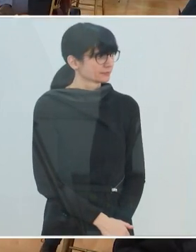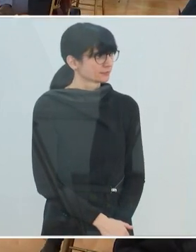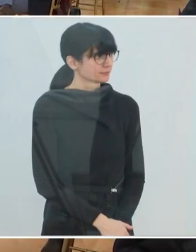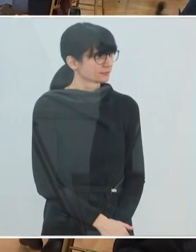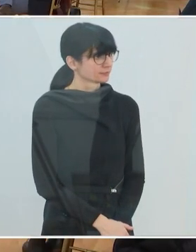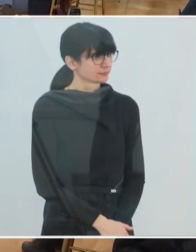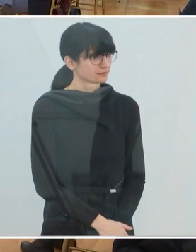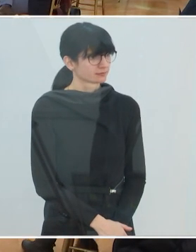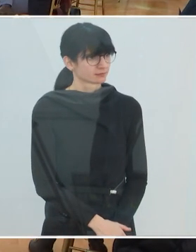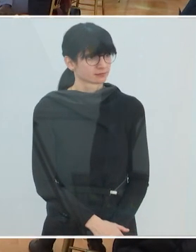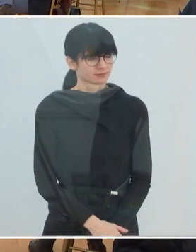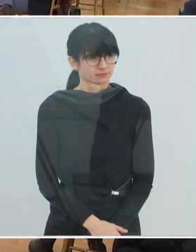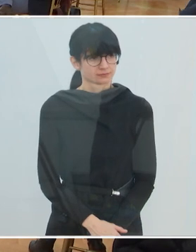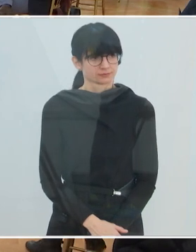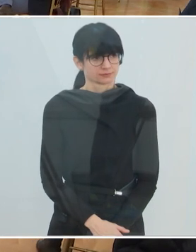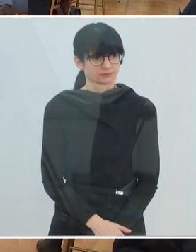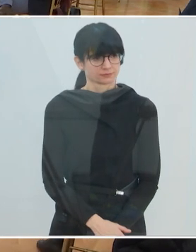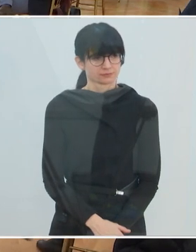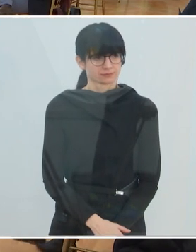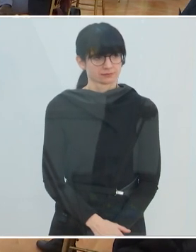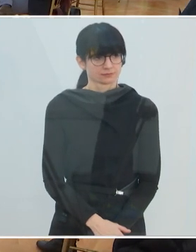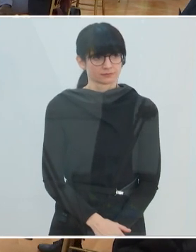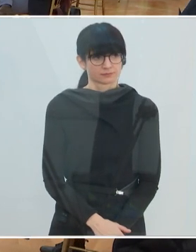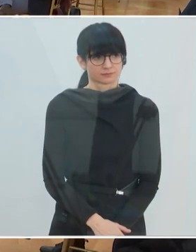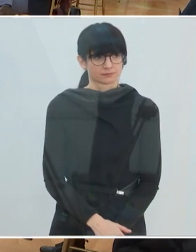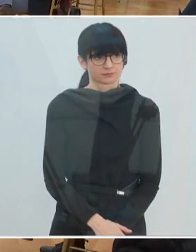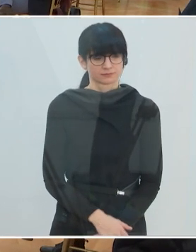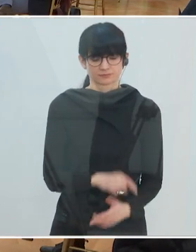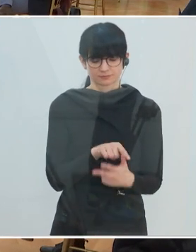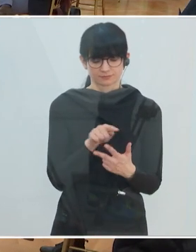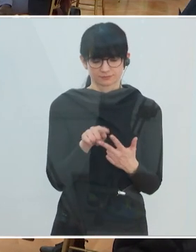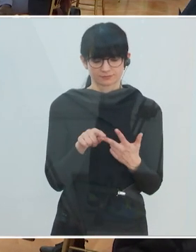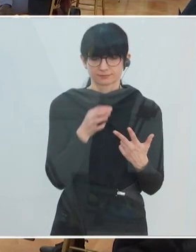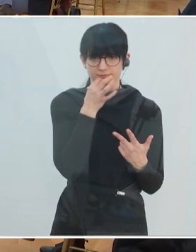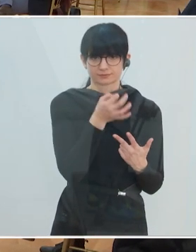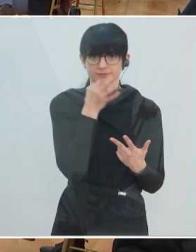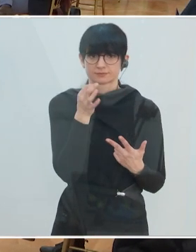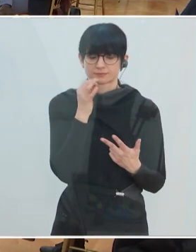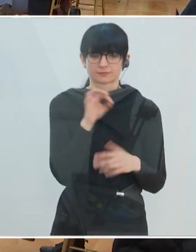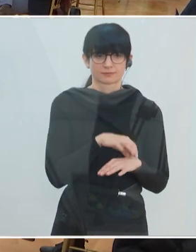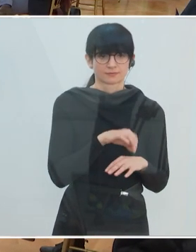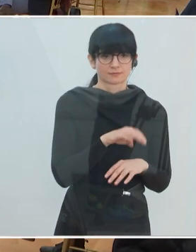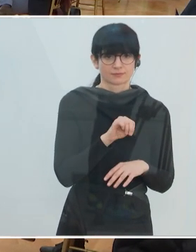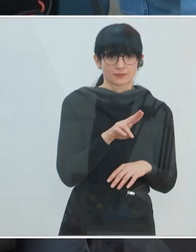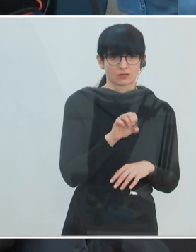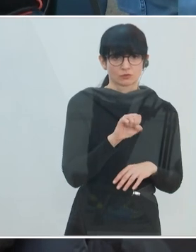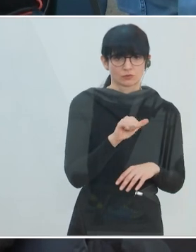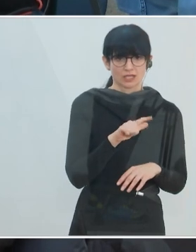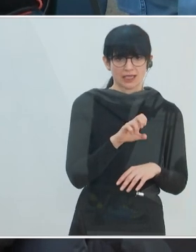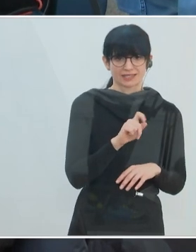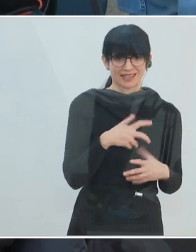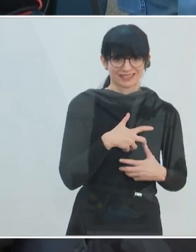Bitte sehr. Ja, ich habe drei Fragen, eine an jeden eigentlich, an den Herrn Dr. Moseleck. Sie haben die